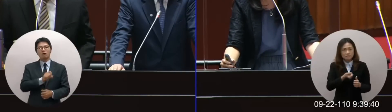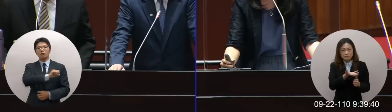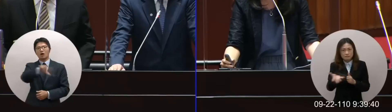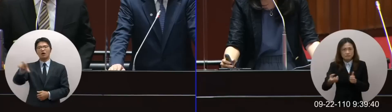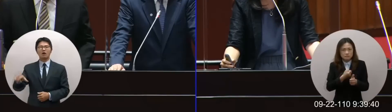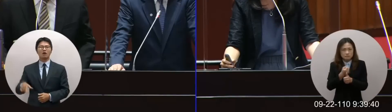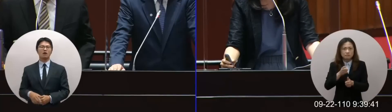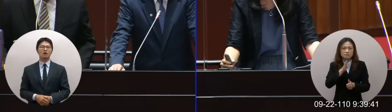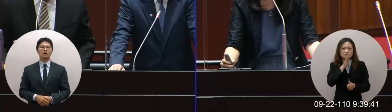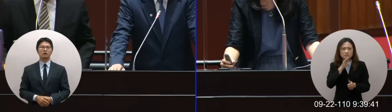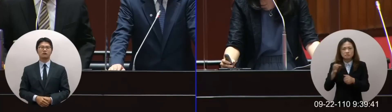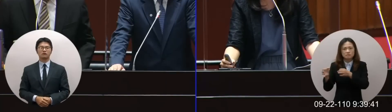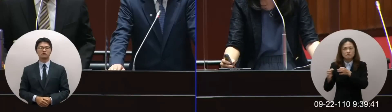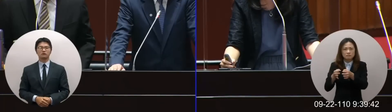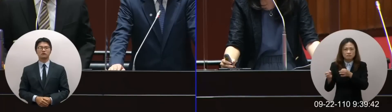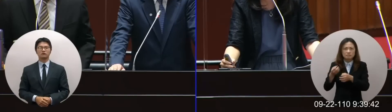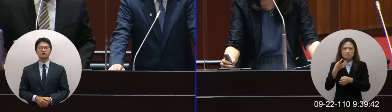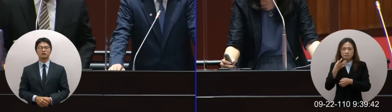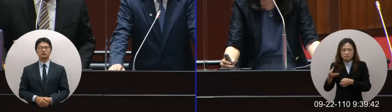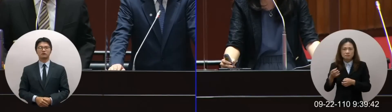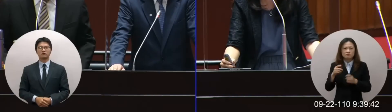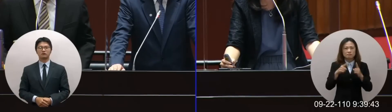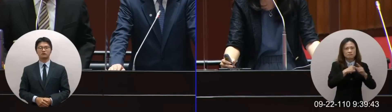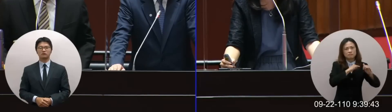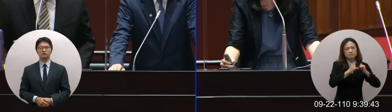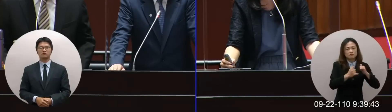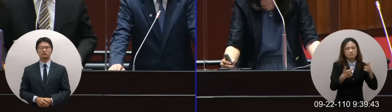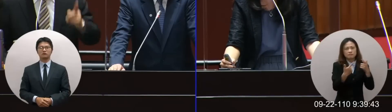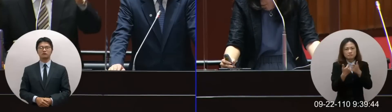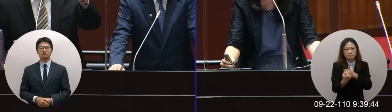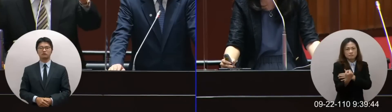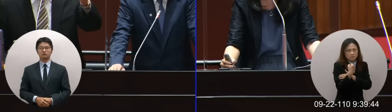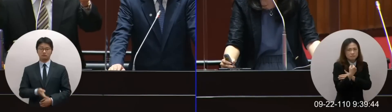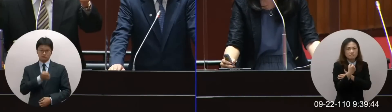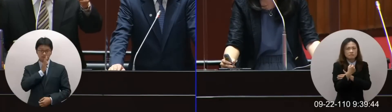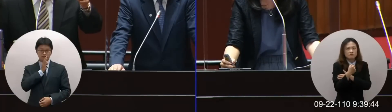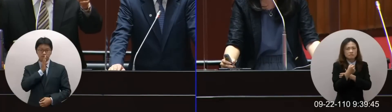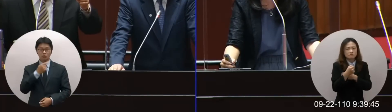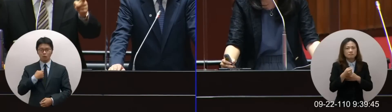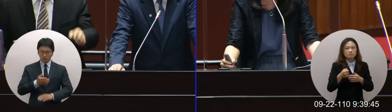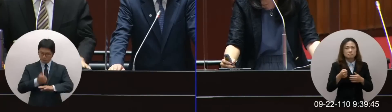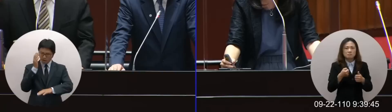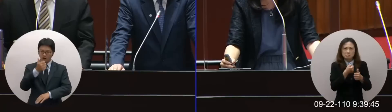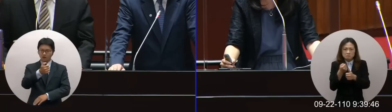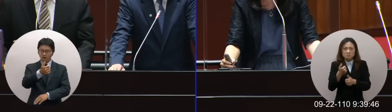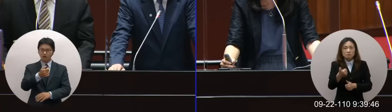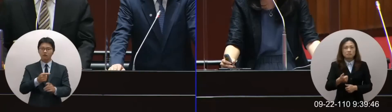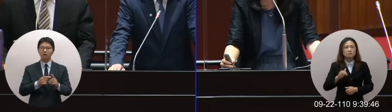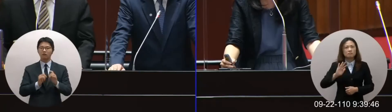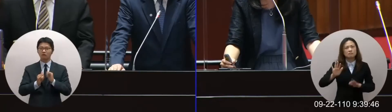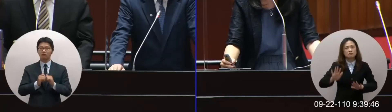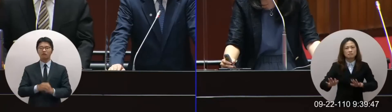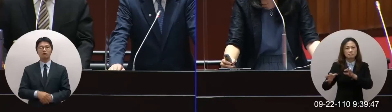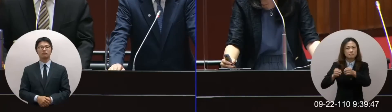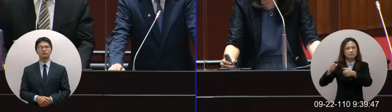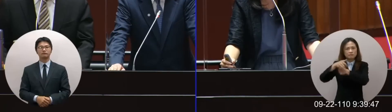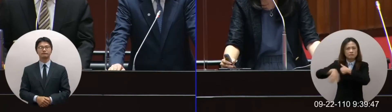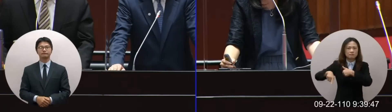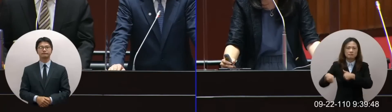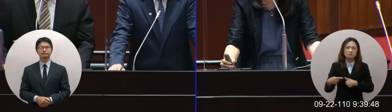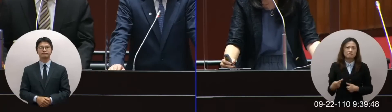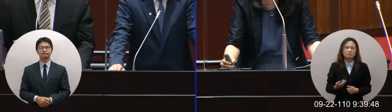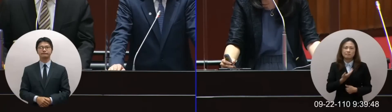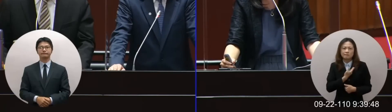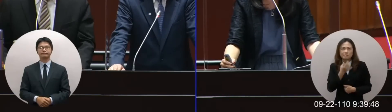在我們經濟跟產業還有人民的配合跟努力之下但是我們的經濟產以前沒有辦法再忍受到你接下來